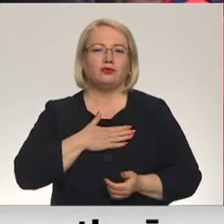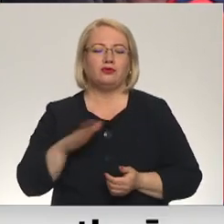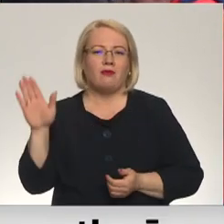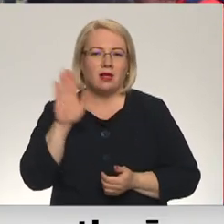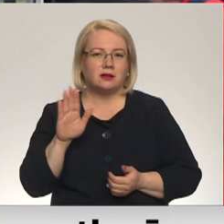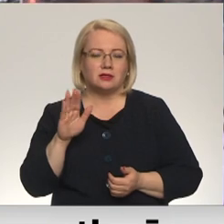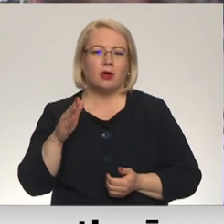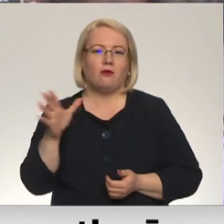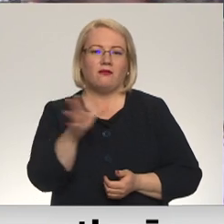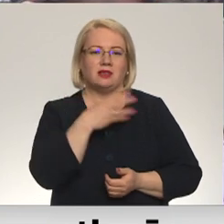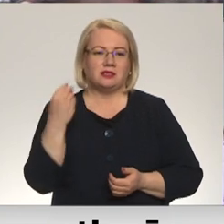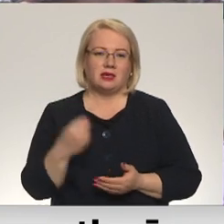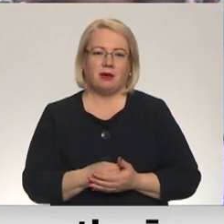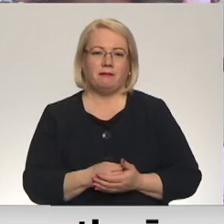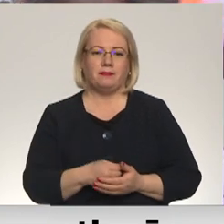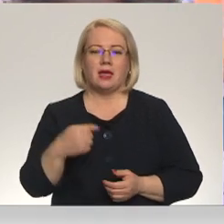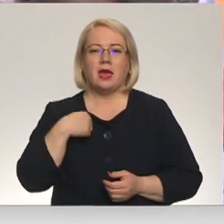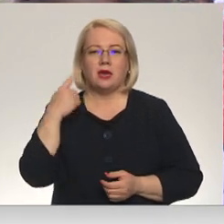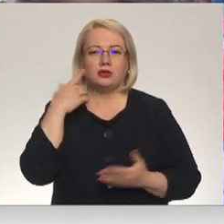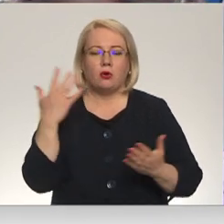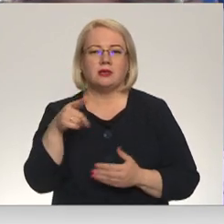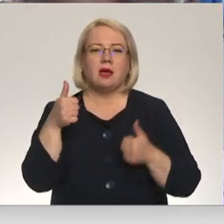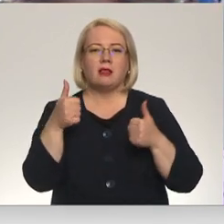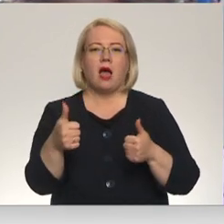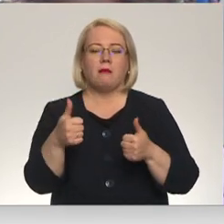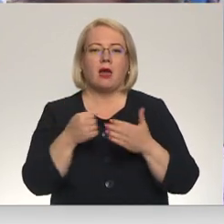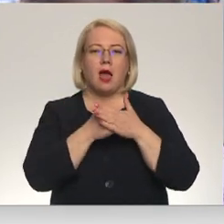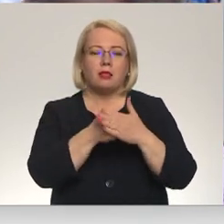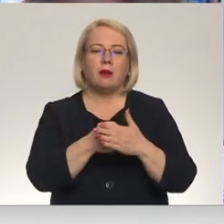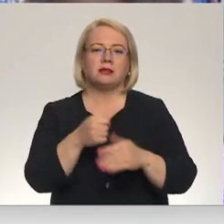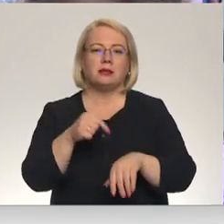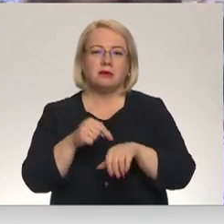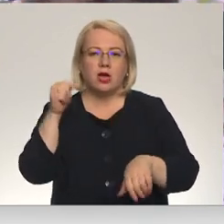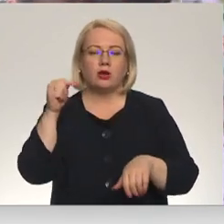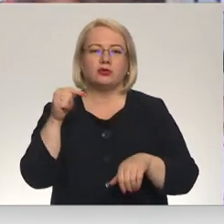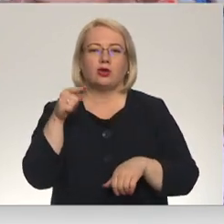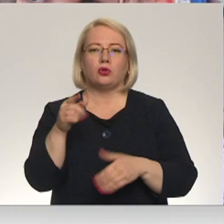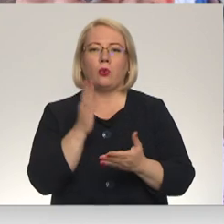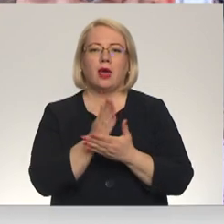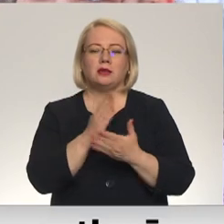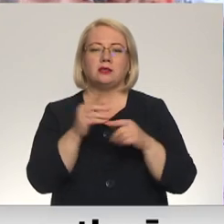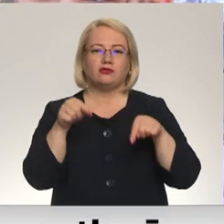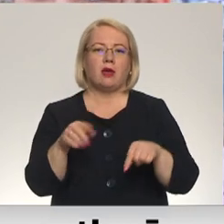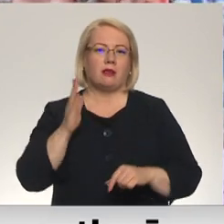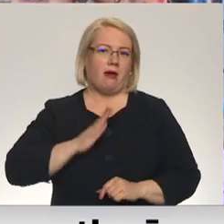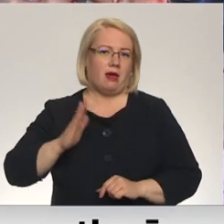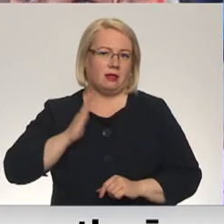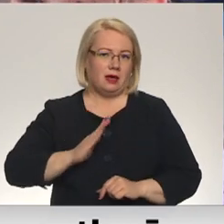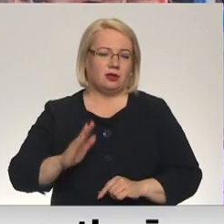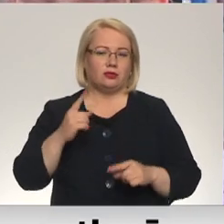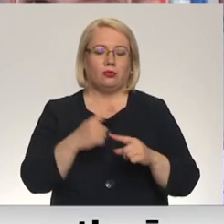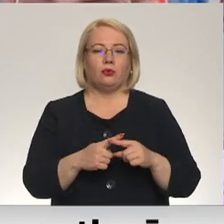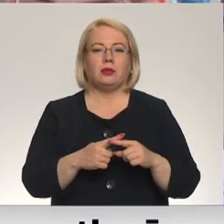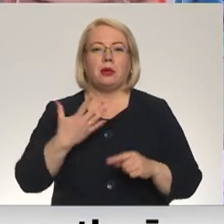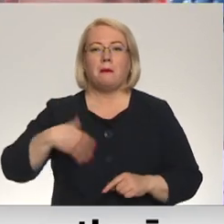un mums visiem. Es domāju, ka tas ir ļoti labi atbalstīt, lai sajusties, ka tu esi šeit gaidīts un ka